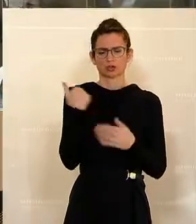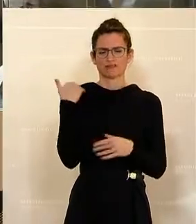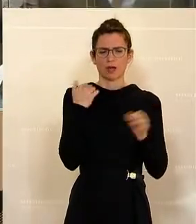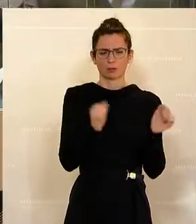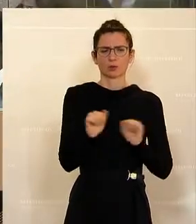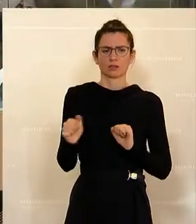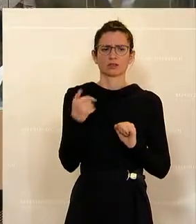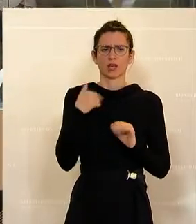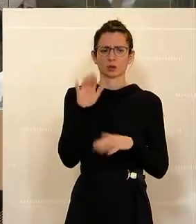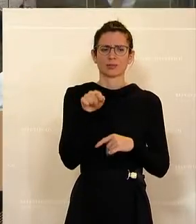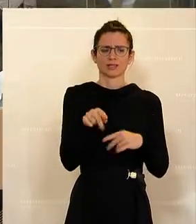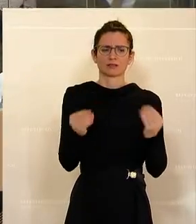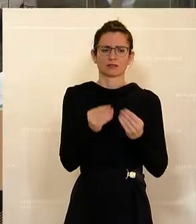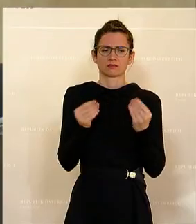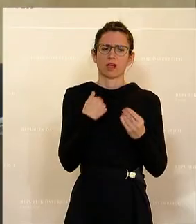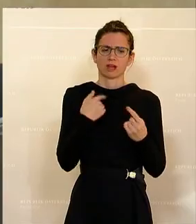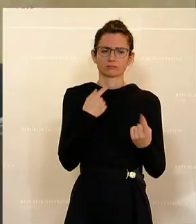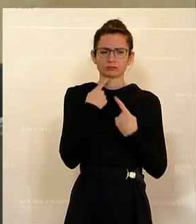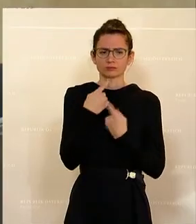über diese Dinge persönlich zu sprechen.